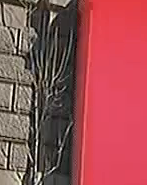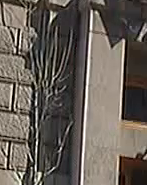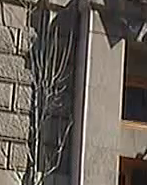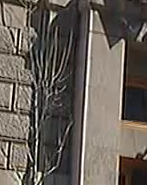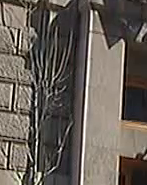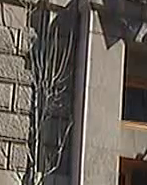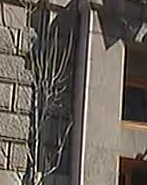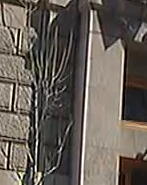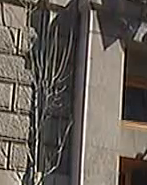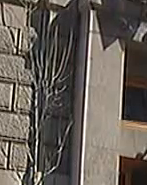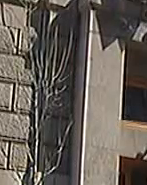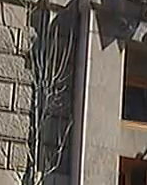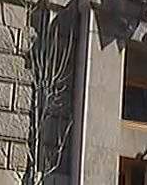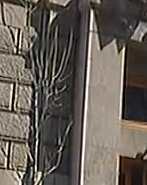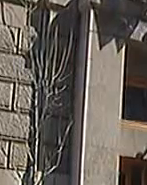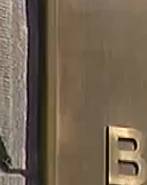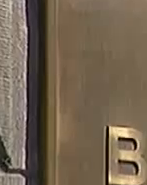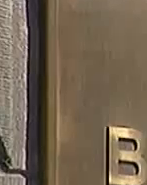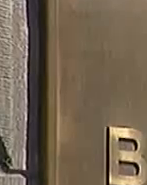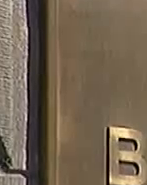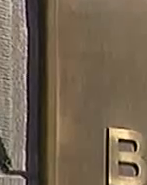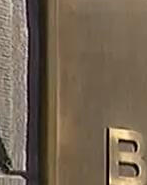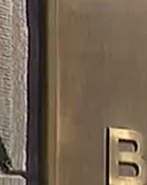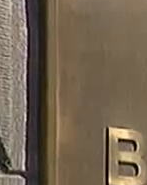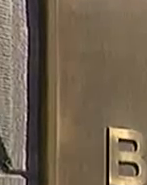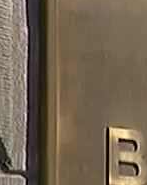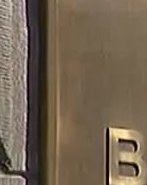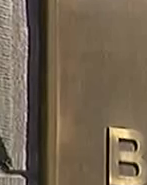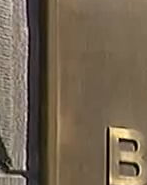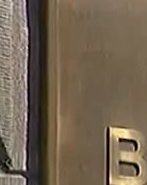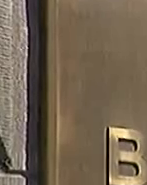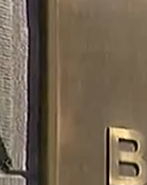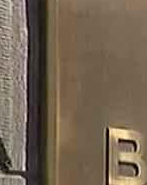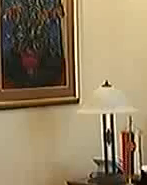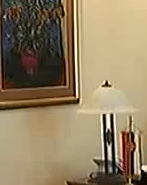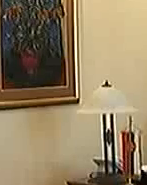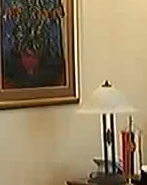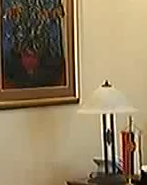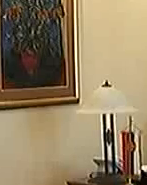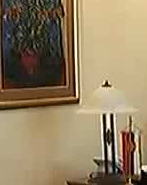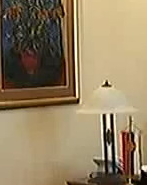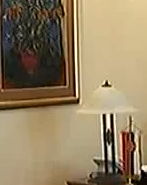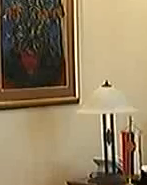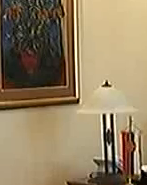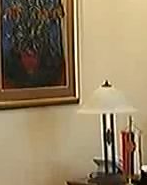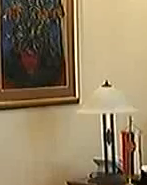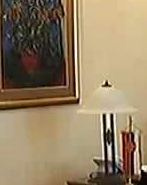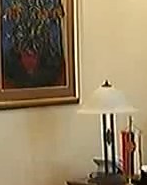Srednica vlade pomerena za sutra zbog konsultacije sa sindikatima. Druga strana poručuje da ne zanize kakav sastanak sa premijerom.